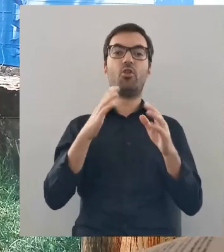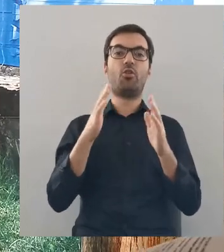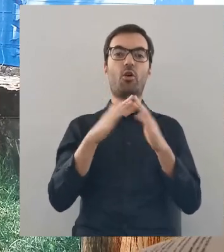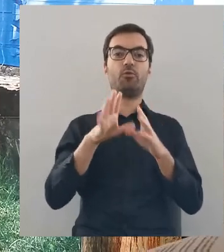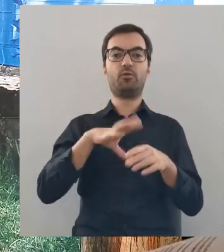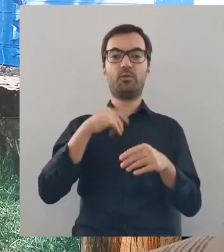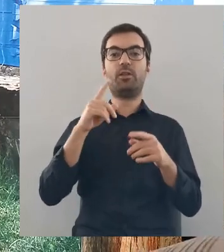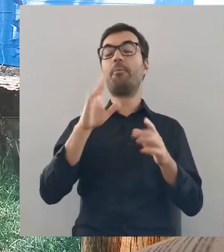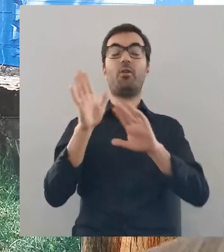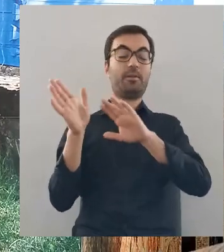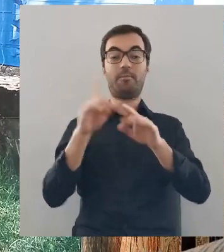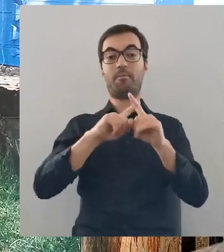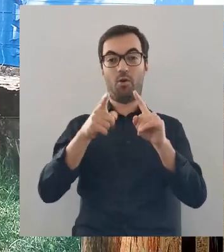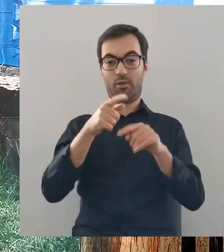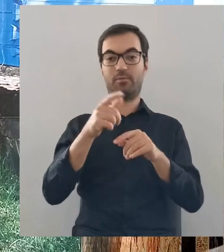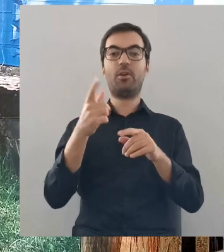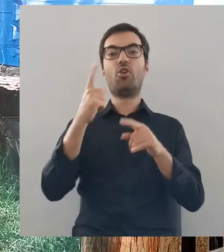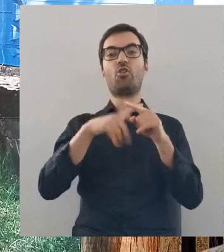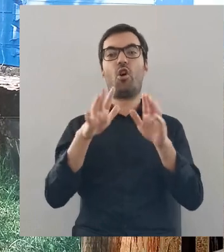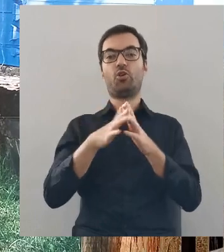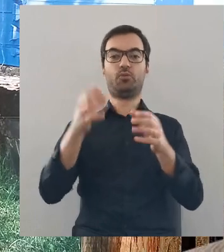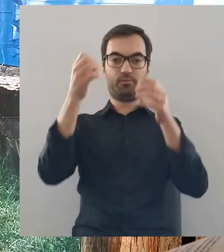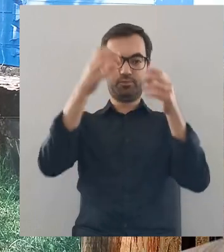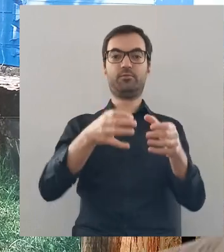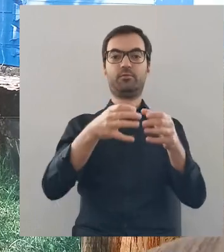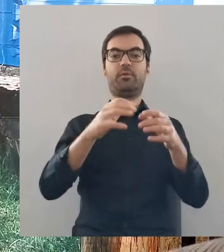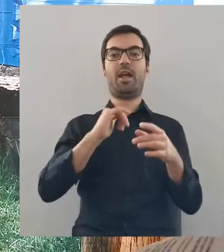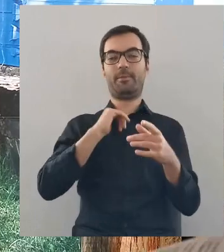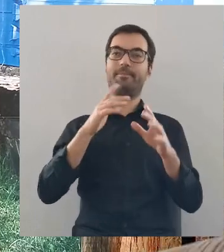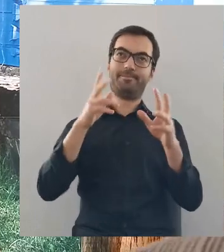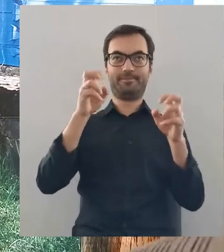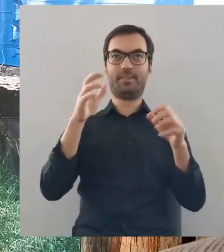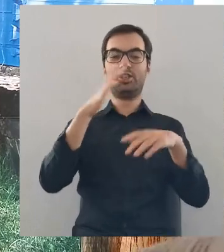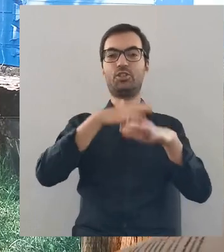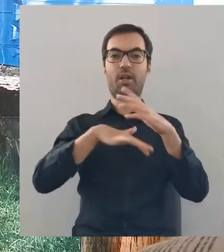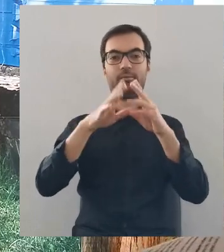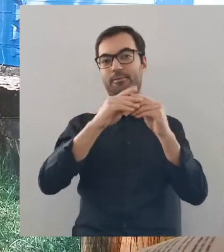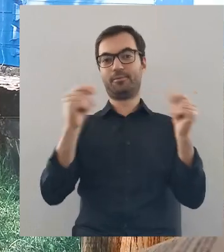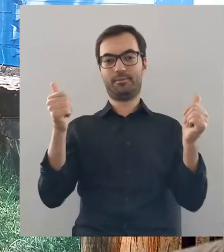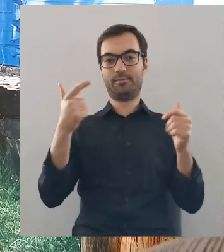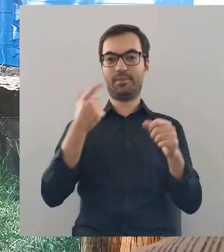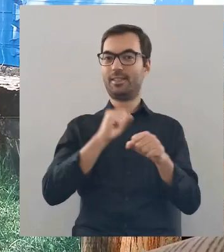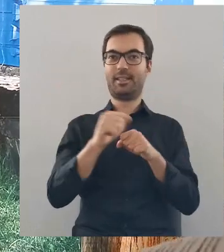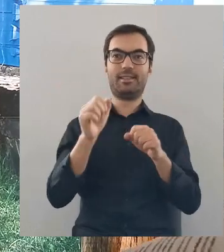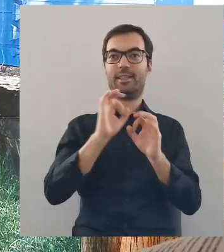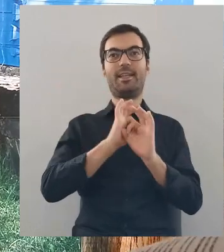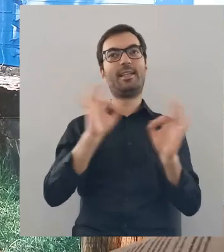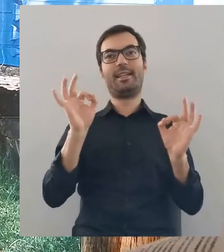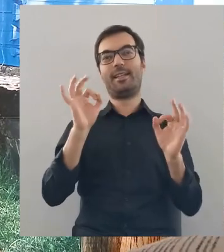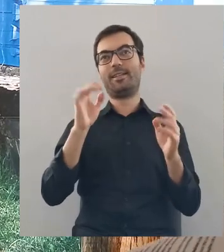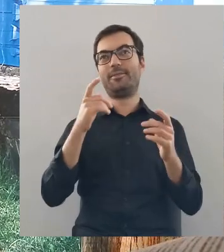świątynię po to, żeby odczarować miejsce. Nie jest to może za